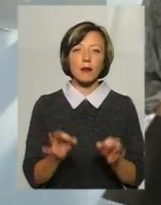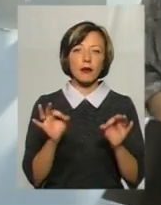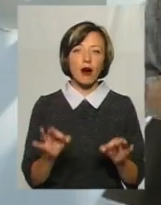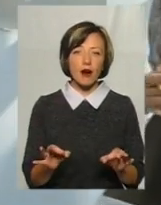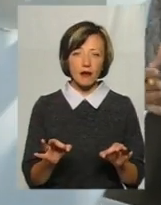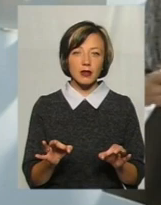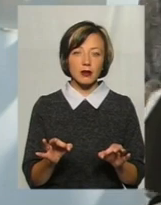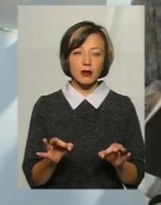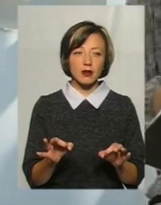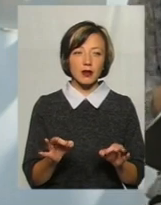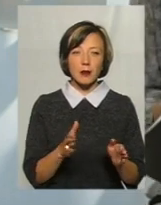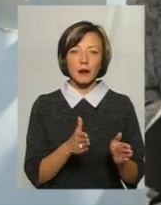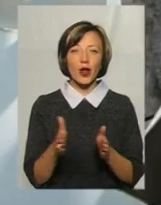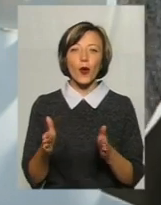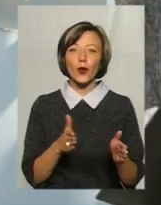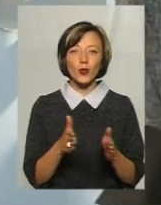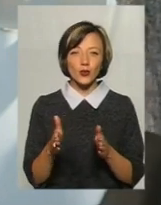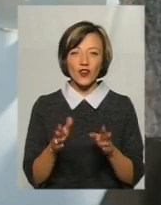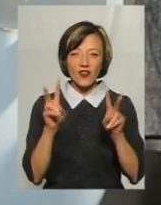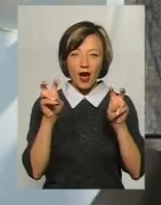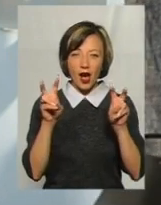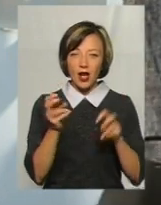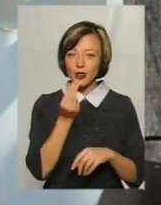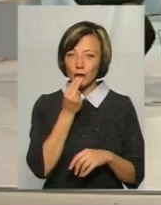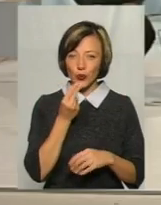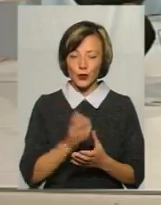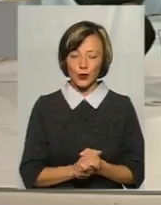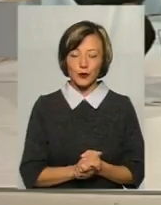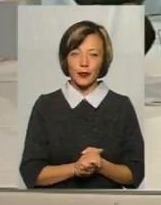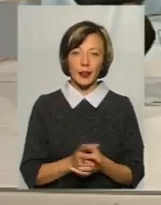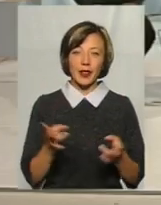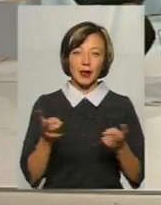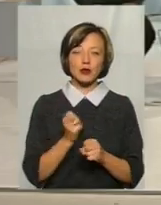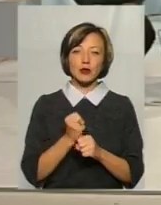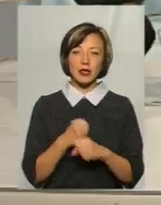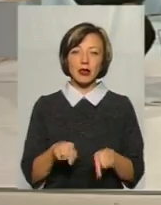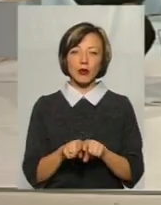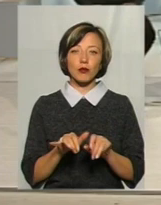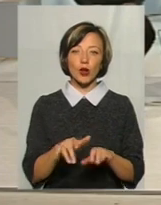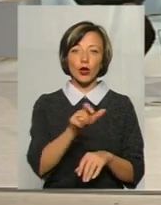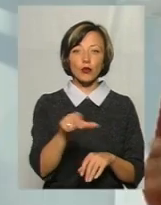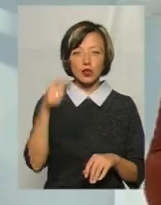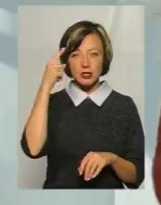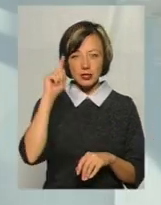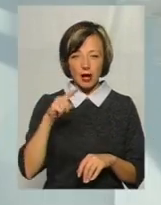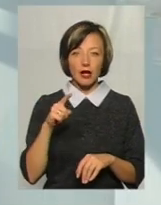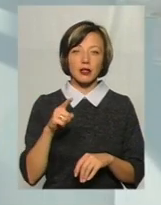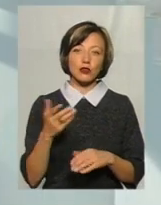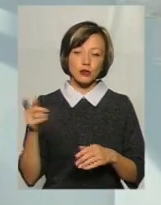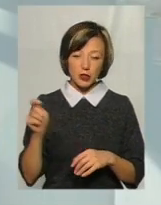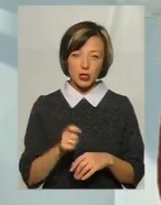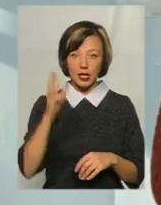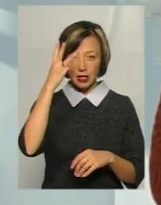приготувати те блюдо, те був подати. треба зробити таку кампанію, щоб люди знали, що їти на